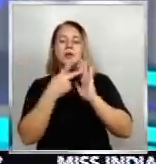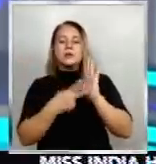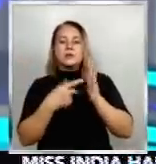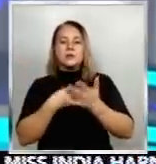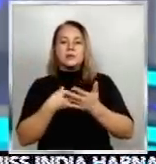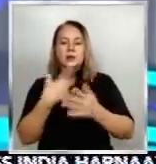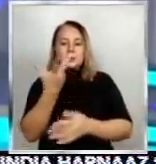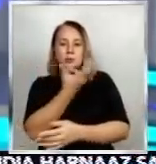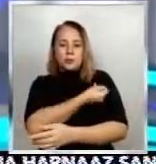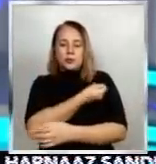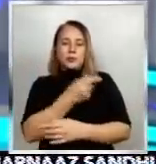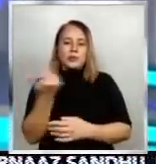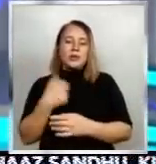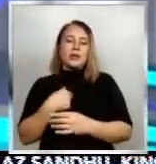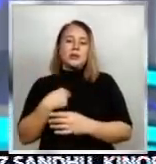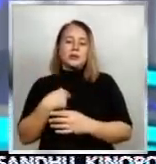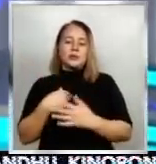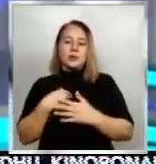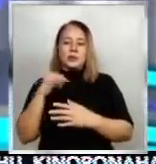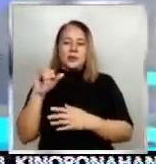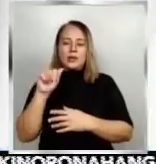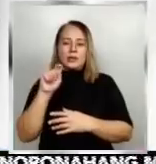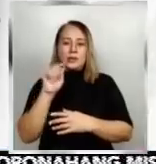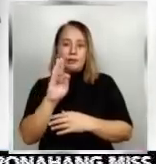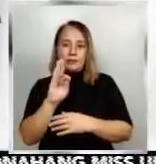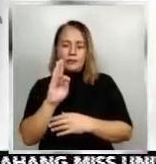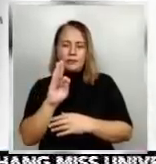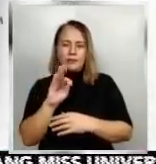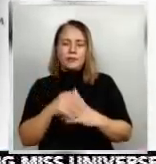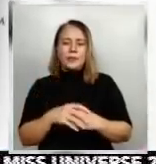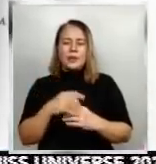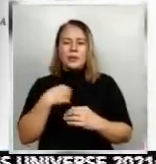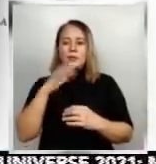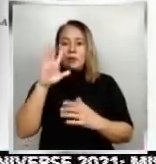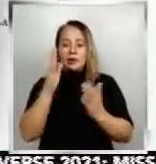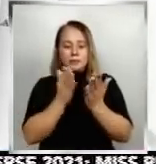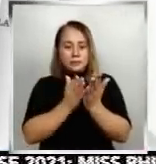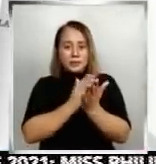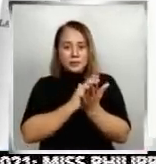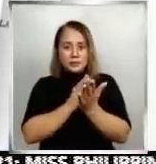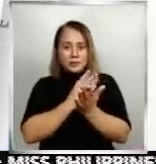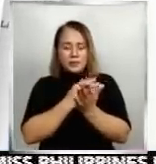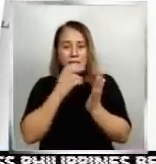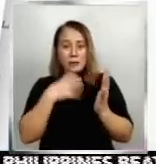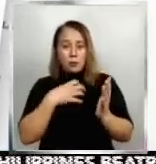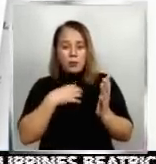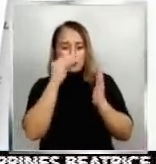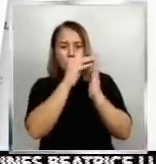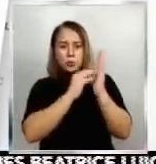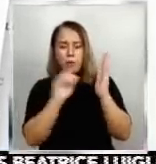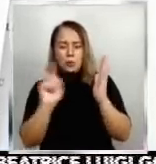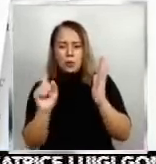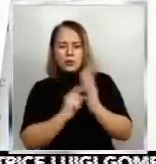ng Interagency Task Force o IATF. Sa limang pahin ng reklamo, iginiit na mga complainant na iligal